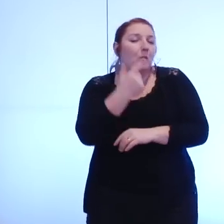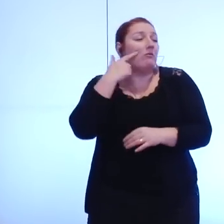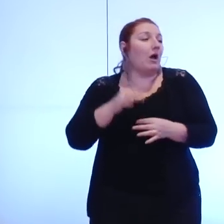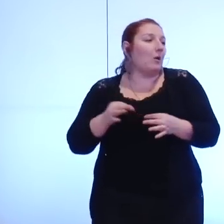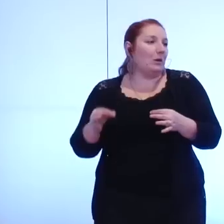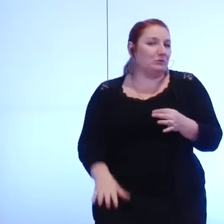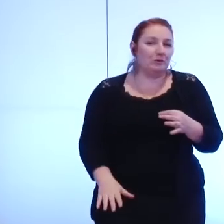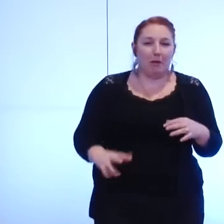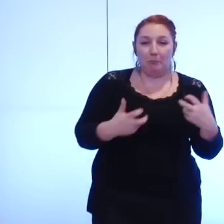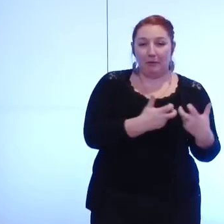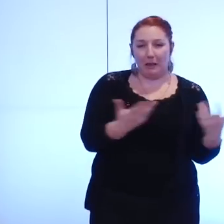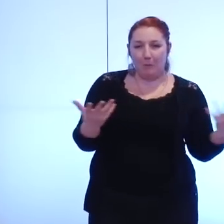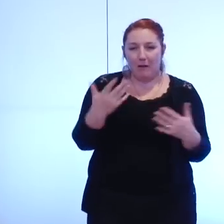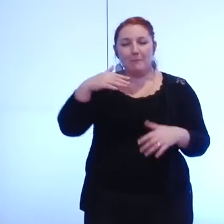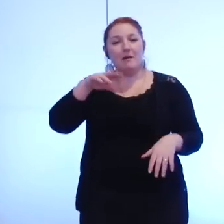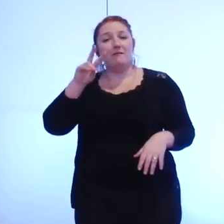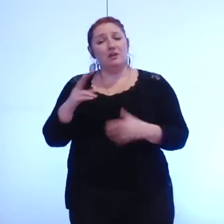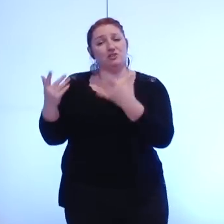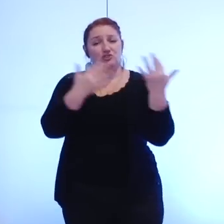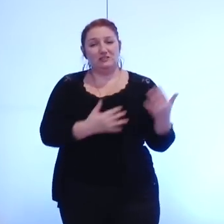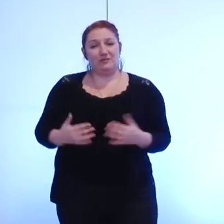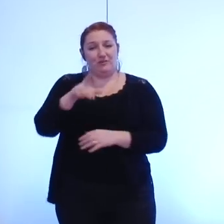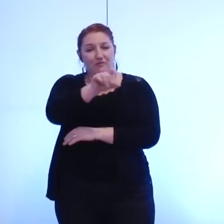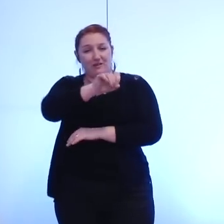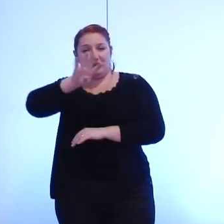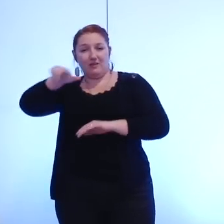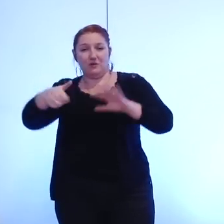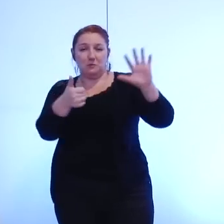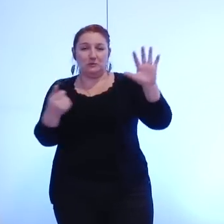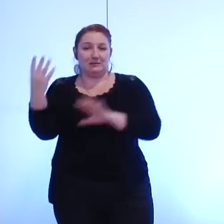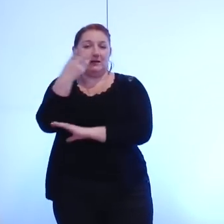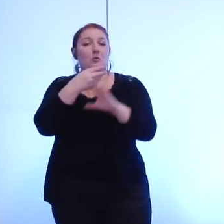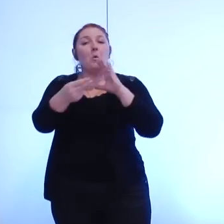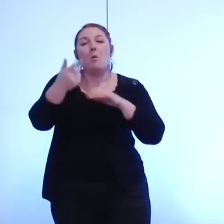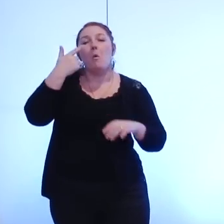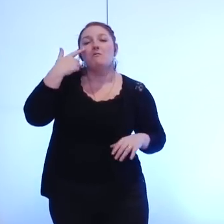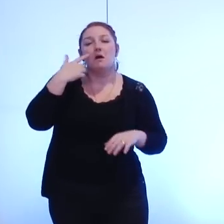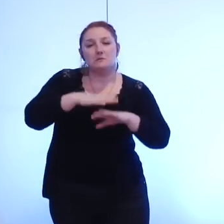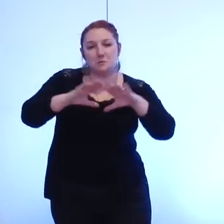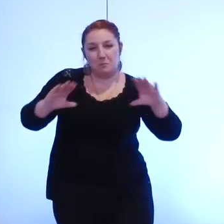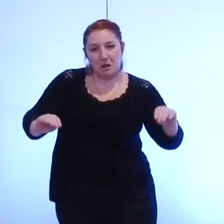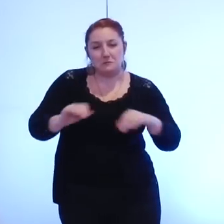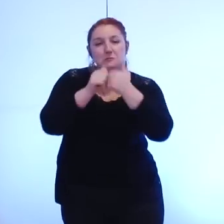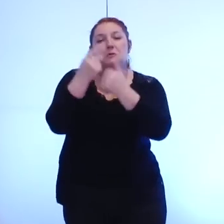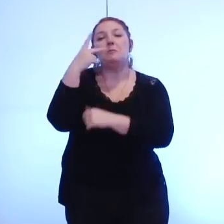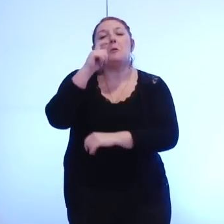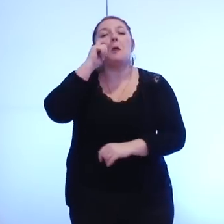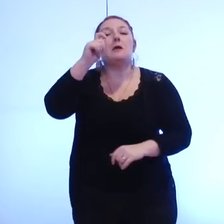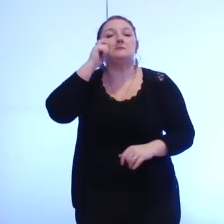ce chiffre de 24,64 nous en reparlerons en fonction de ce que dira votre expert